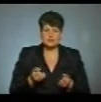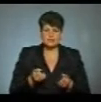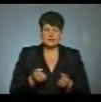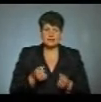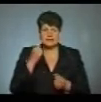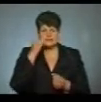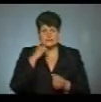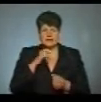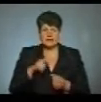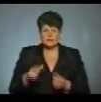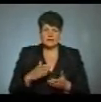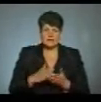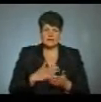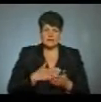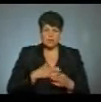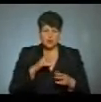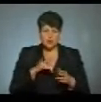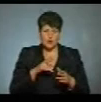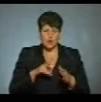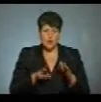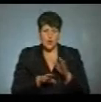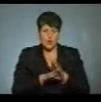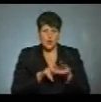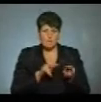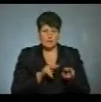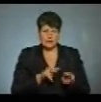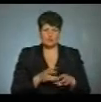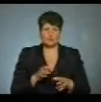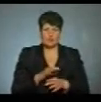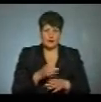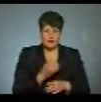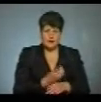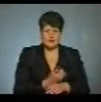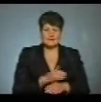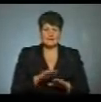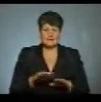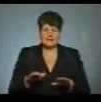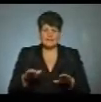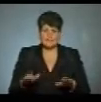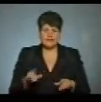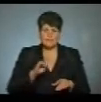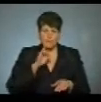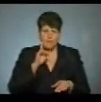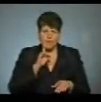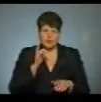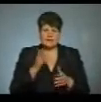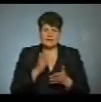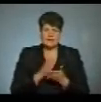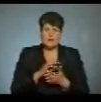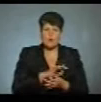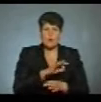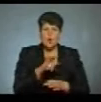як літні люди, які є під нашою опікою в проєкті «Домашня опіка», як діти, молодь, які є в